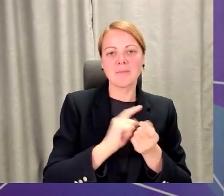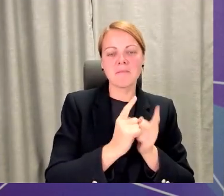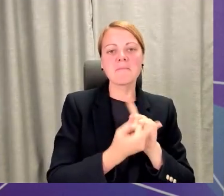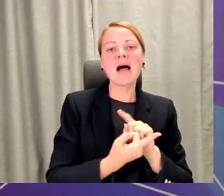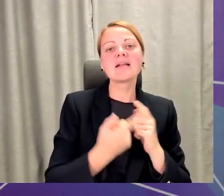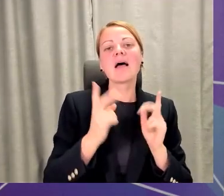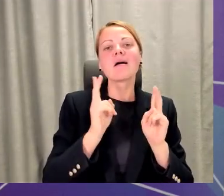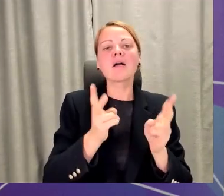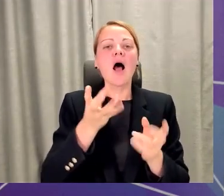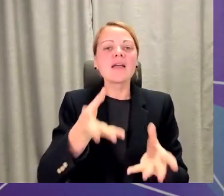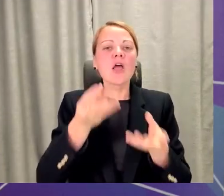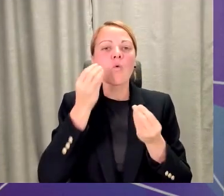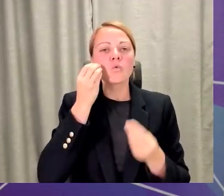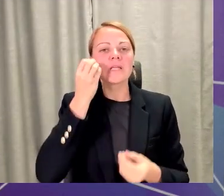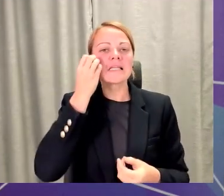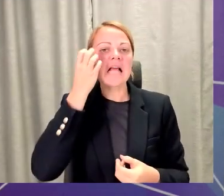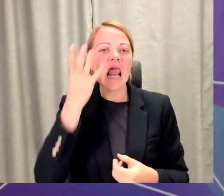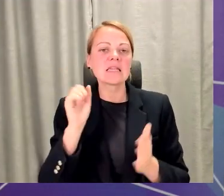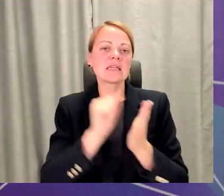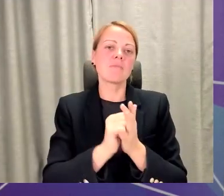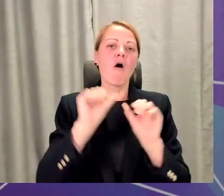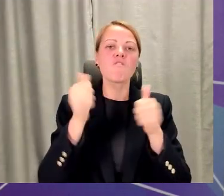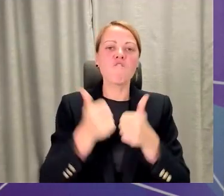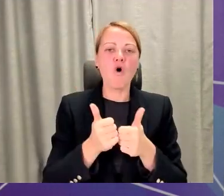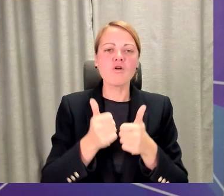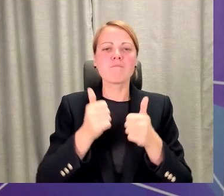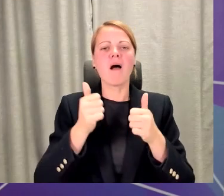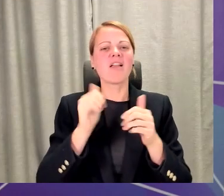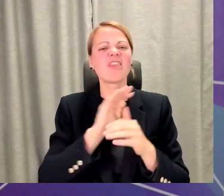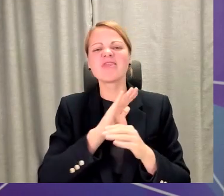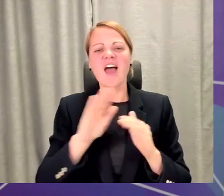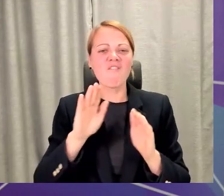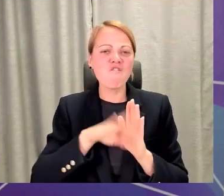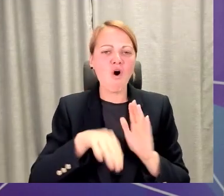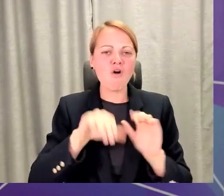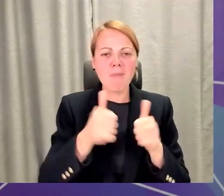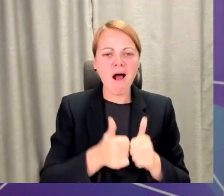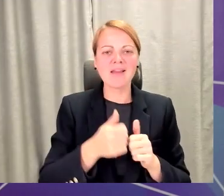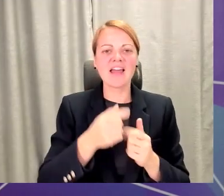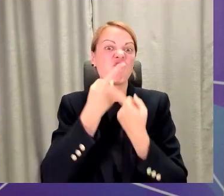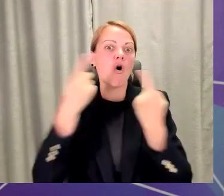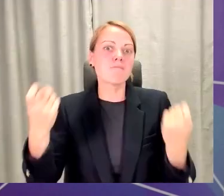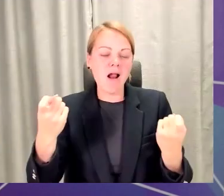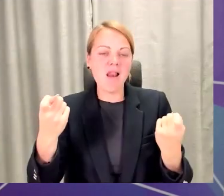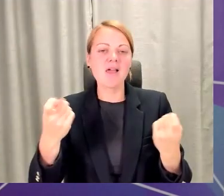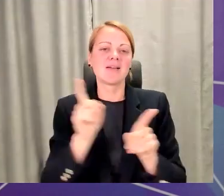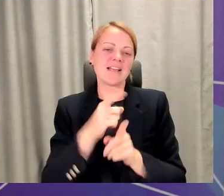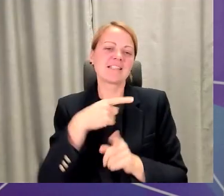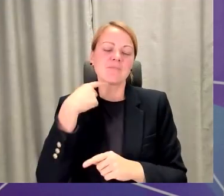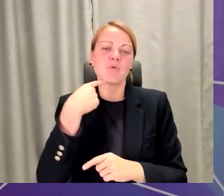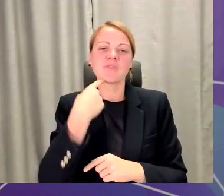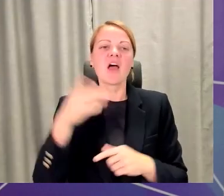gan formāli, gan neformāli, gan informāli. Un, ja kurā gadījumā es gribētu teikt, ka cilvēki mācās visu mūžu un to mēs arī saucam par mūžu